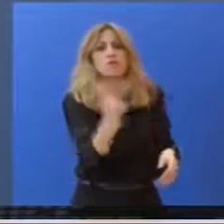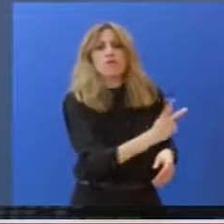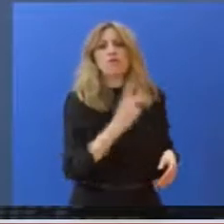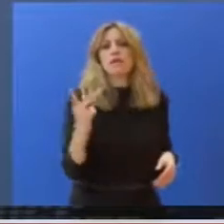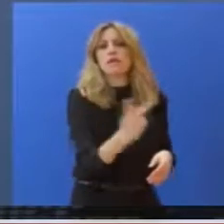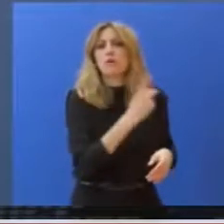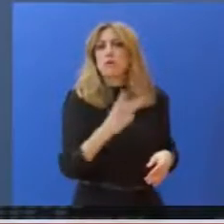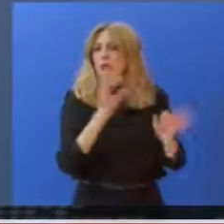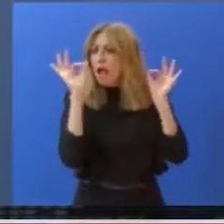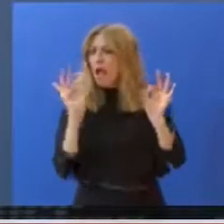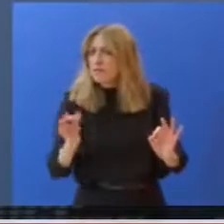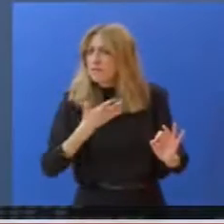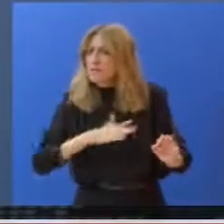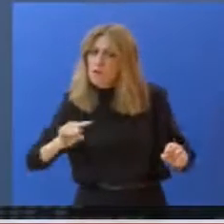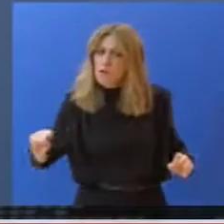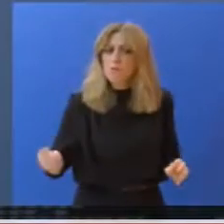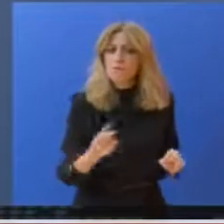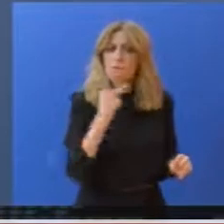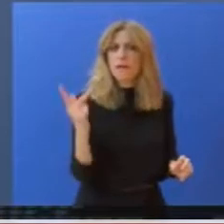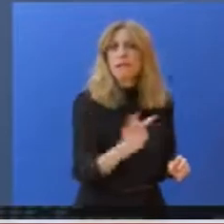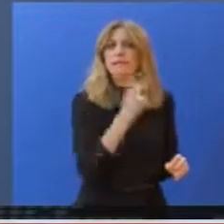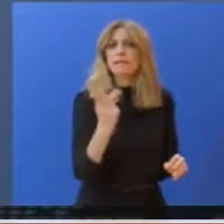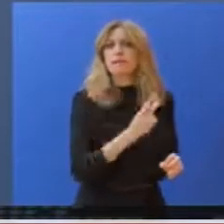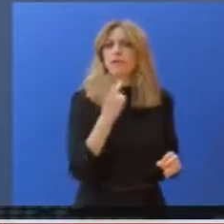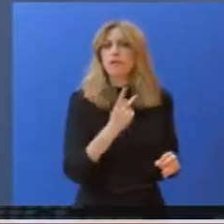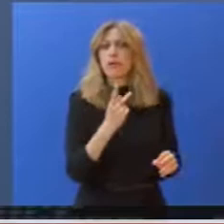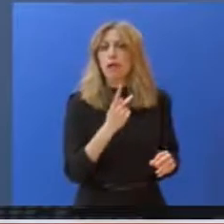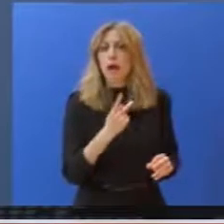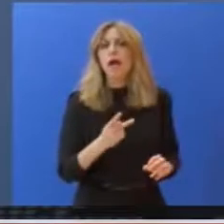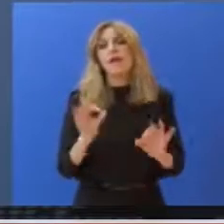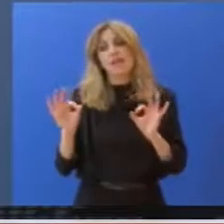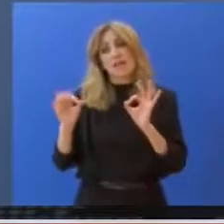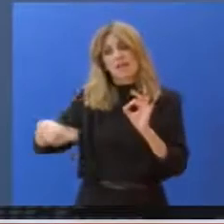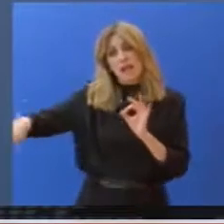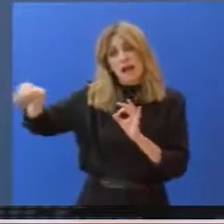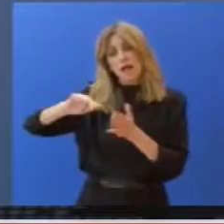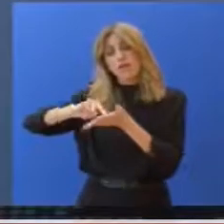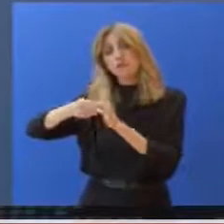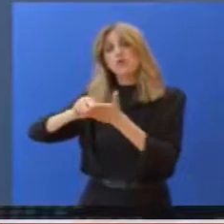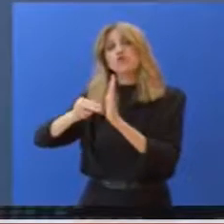αναλυγησία που εκπέμπουν, τέτοια κείμενα εμπίπτουν και στις διατάξεις του νόμου πέριν διακίνησης ψευδόν ειδήσεων.